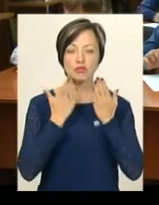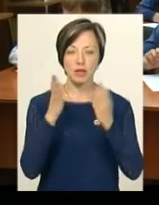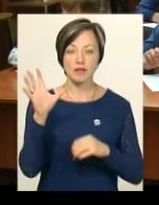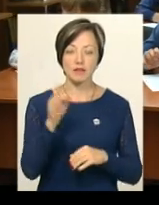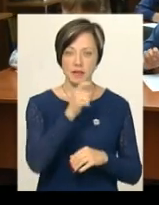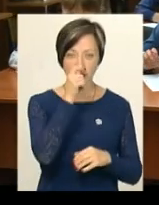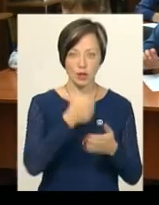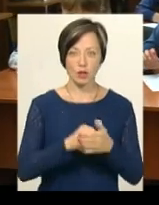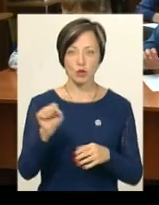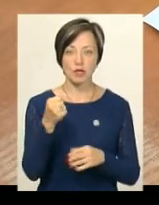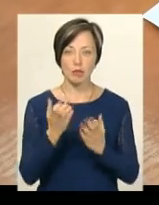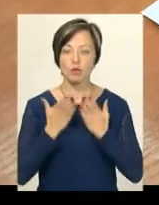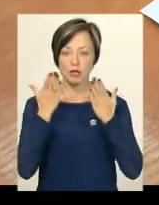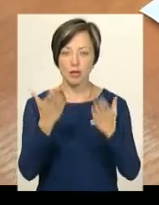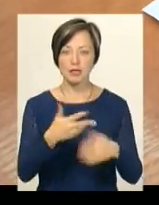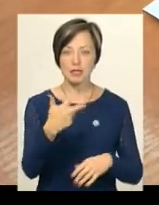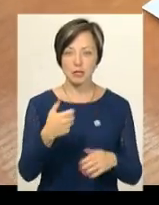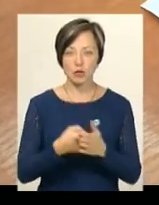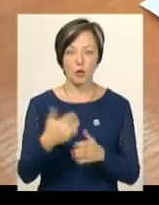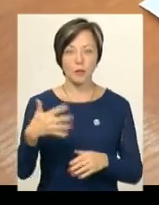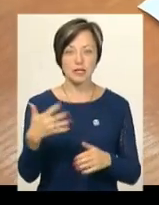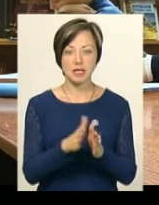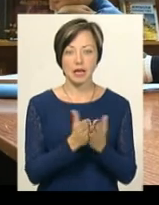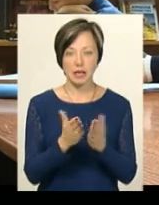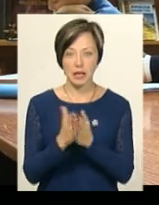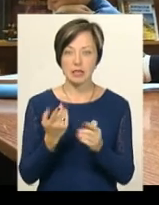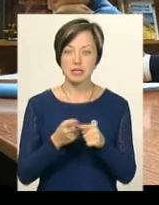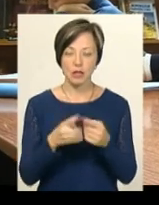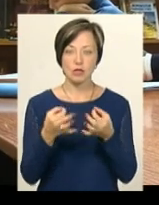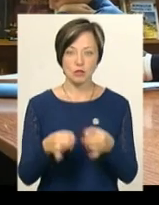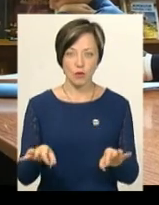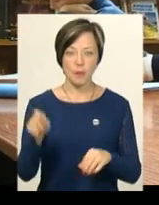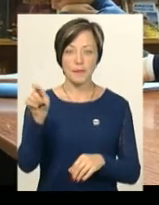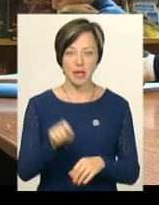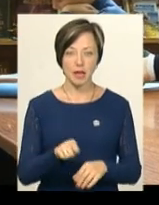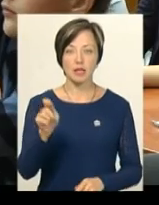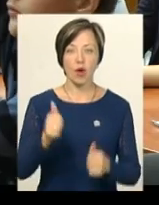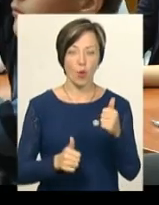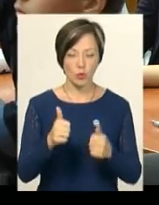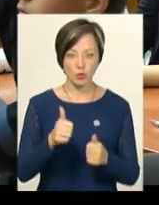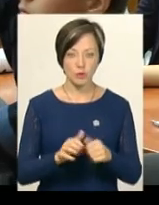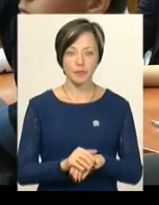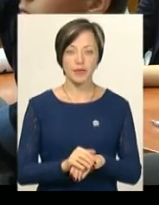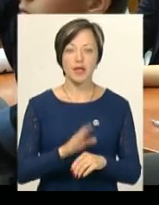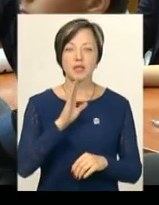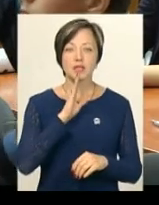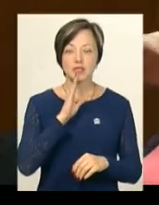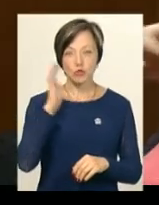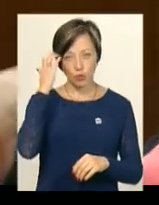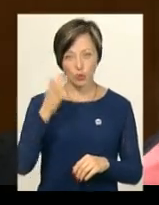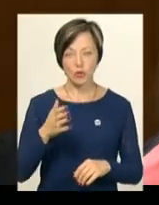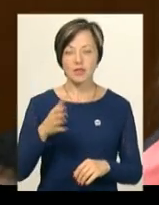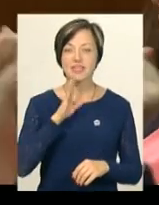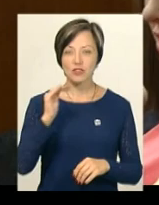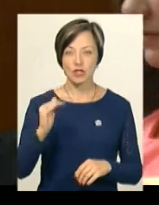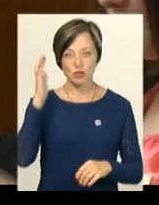вони від квітня до серпня прочитали від 30 до 50 книг, і саме це дозволило їм приїхати на конкурс. Руселина Пасічник з Чорного острова